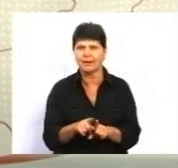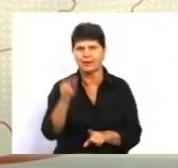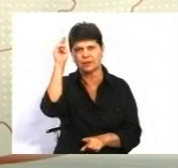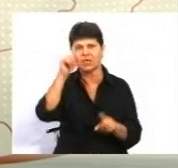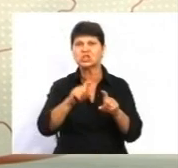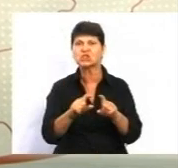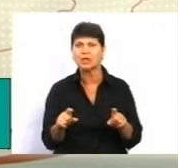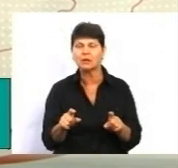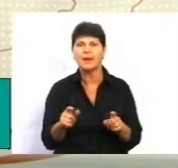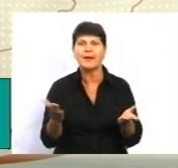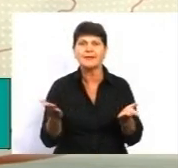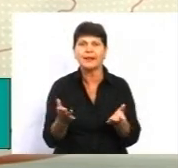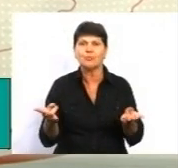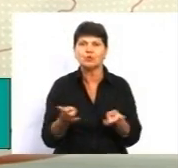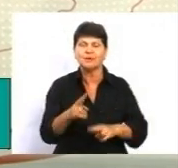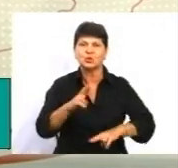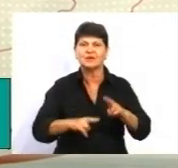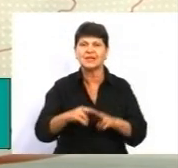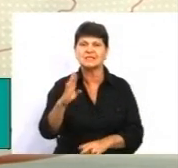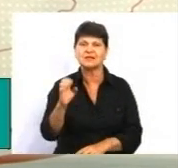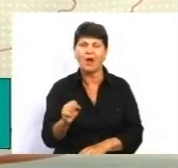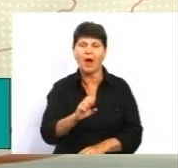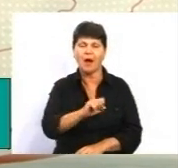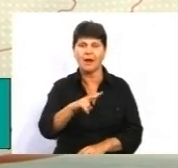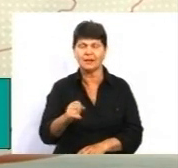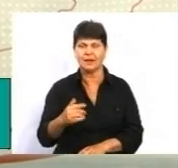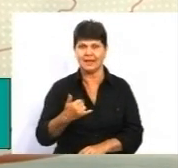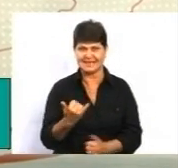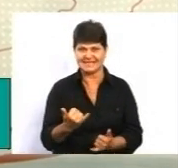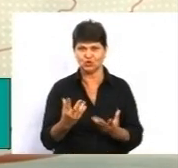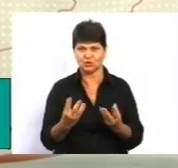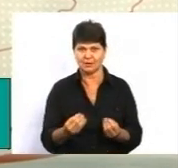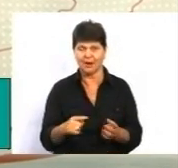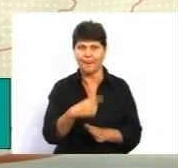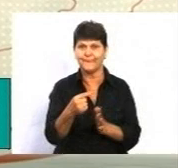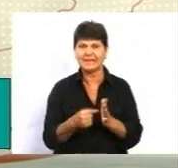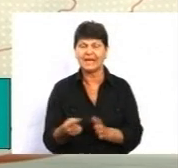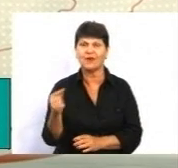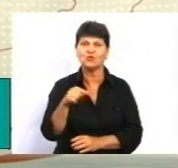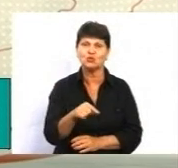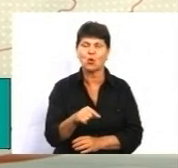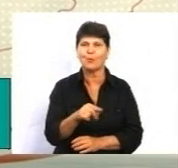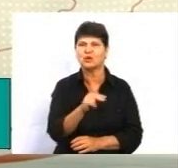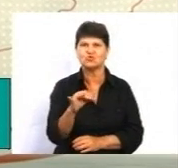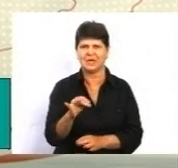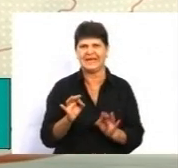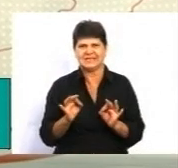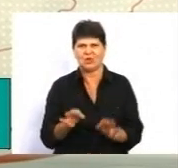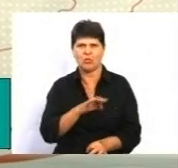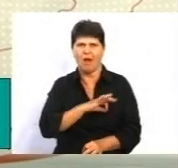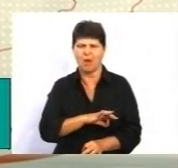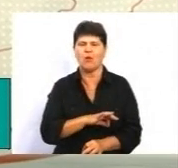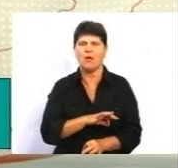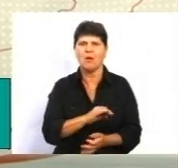потребують будівництва, але на сьогоднішній день питання в тому, чи раціонально продовжувати те